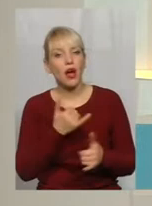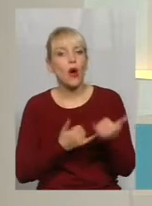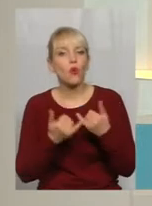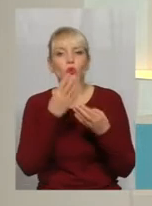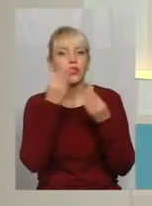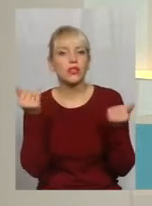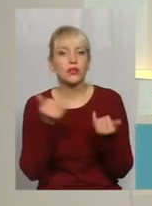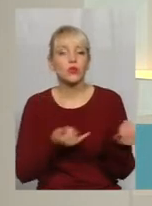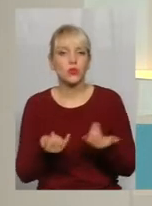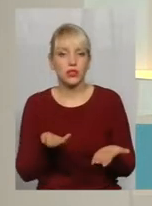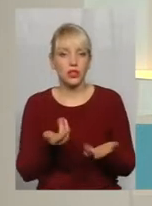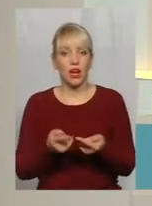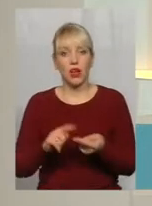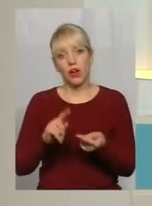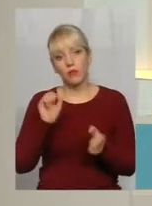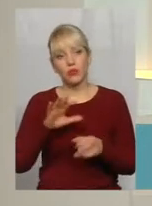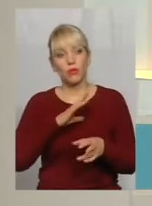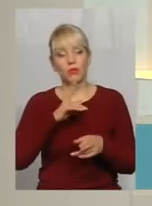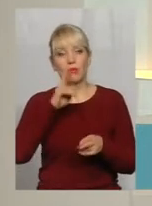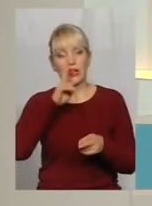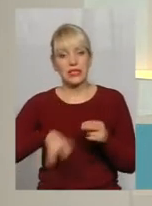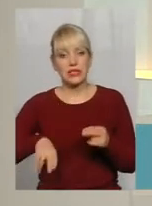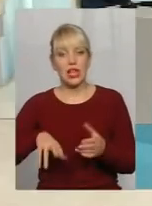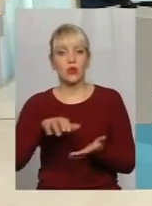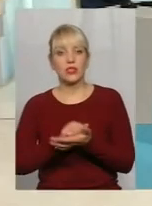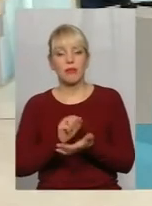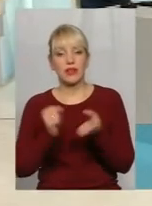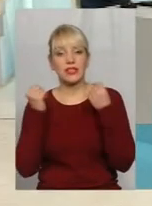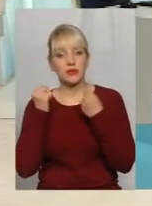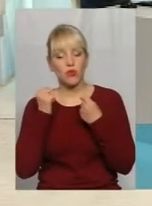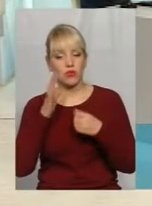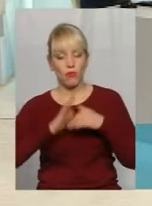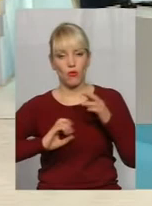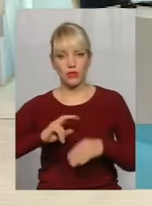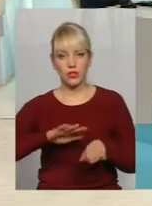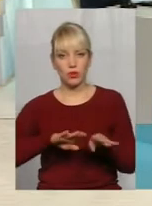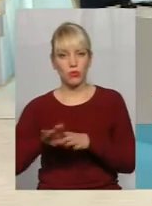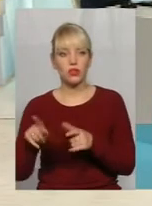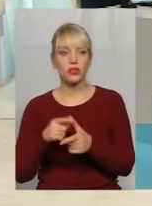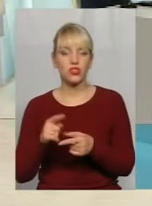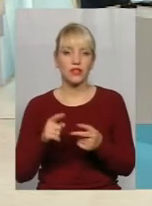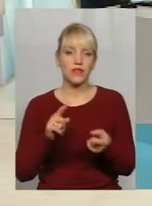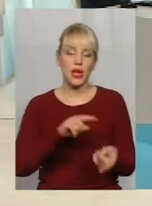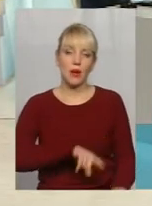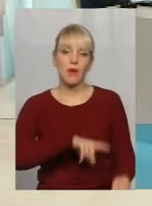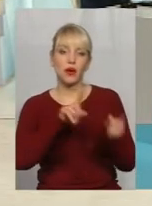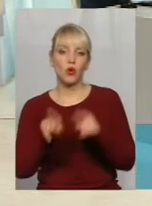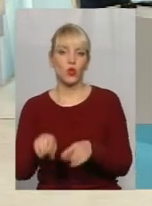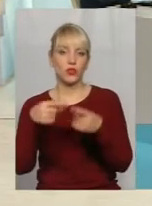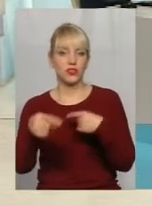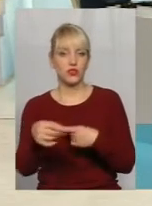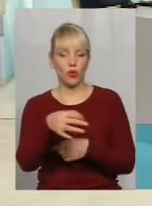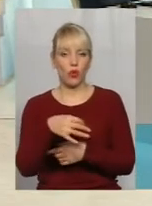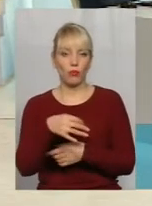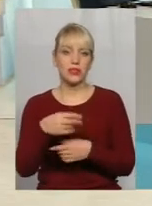діваються? Вони перестають займатися спортом на професійному рівні, чи все-таки йдуть в інші області? Я ще